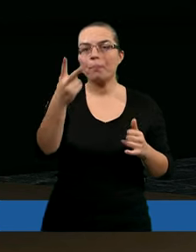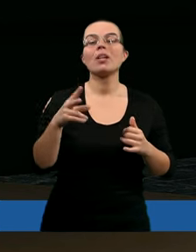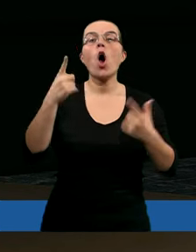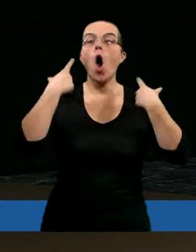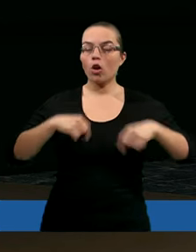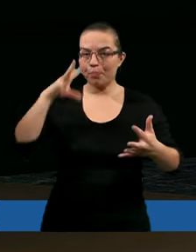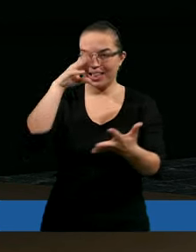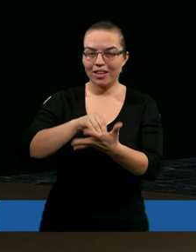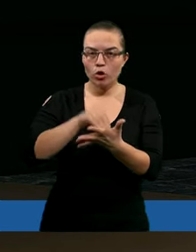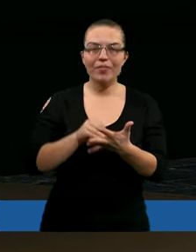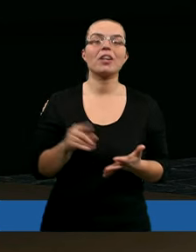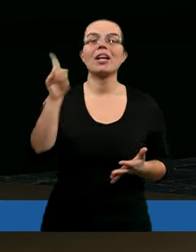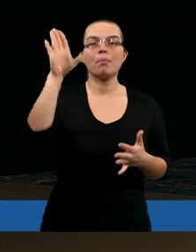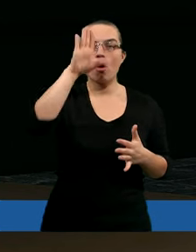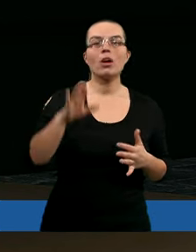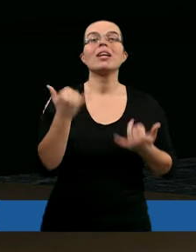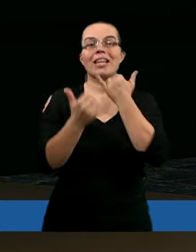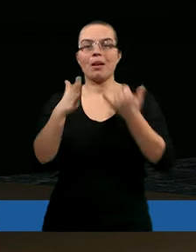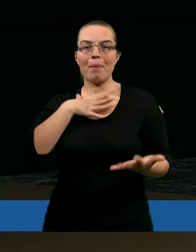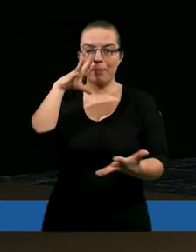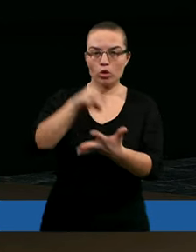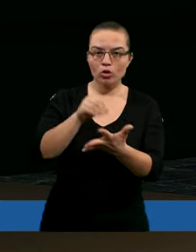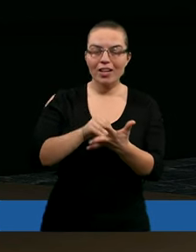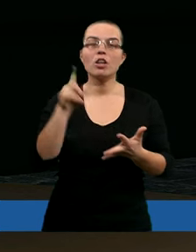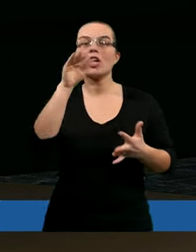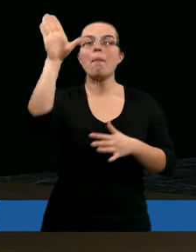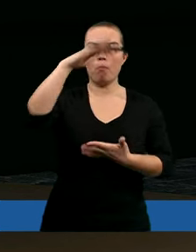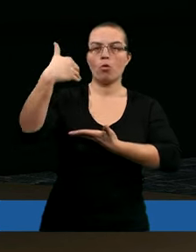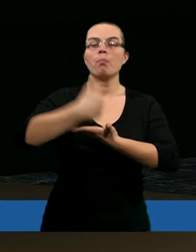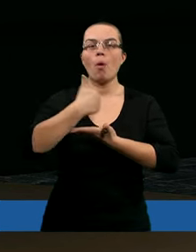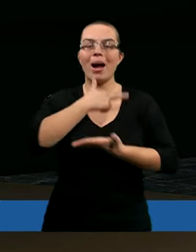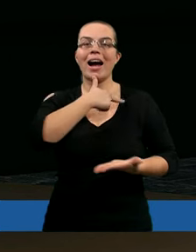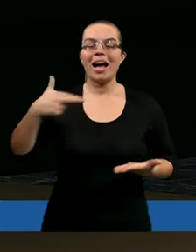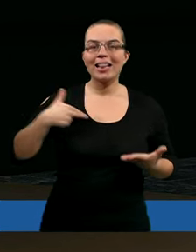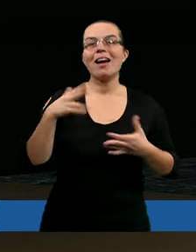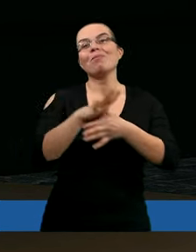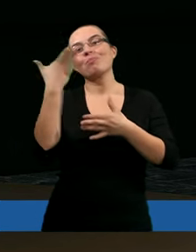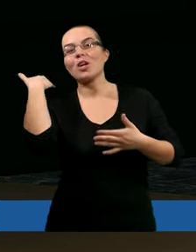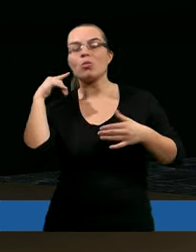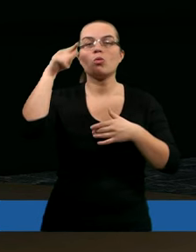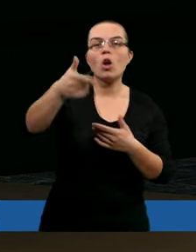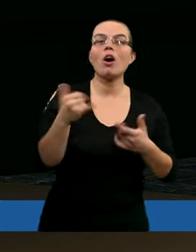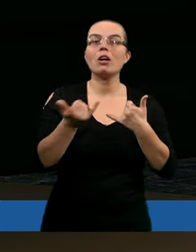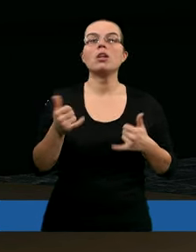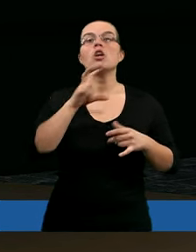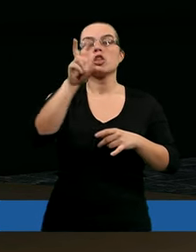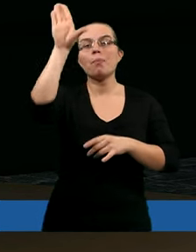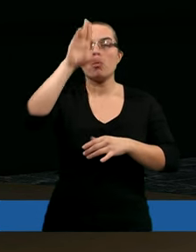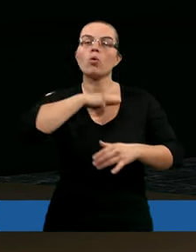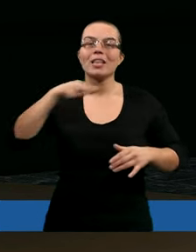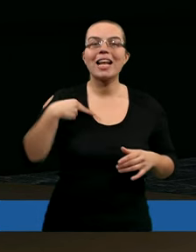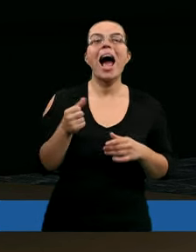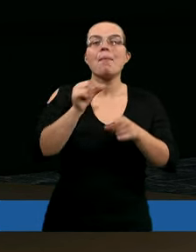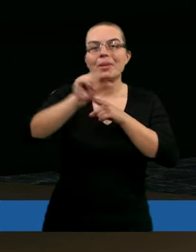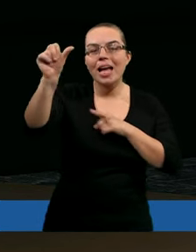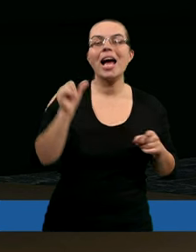mamy osobiste doświadczenia z tym. Bo jeżeli mamy doświadczenia, że Bóg nam pomagał w przeszłości, że Bóg nas uzdrawiał, że Bóg nas